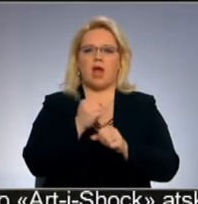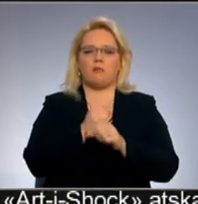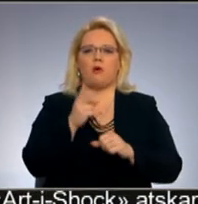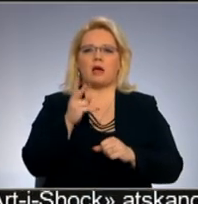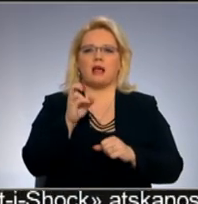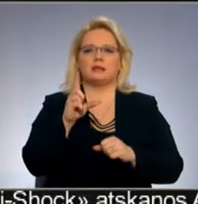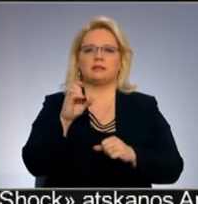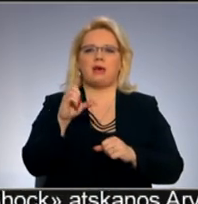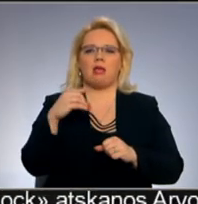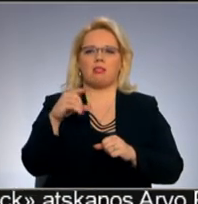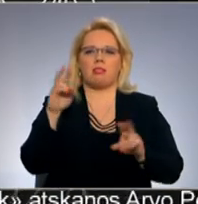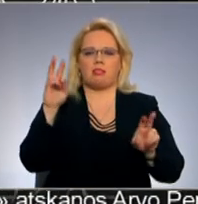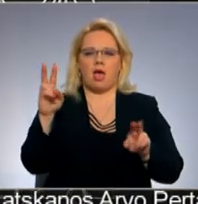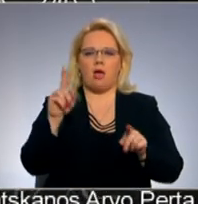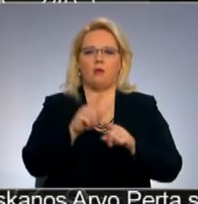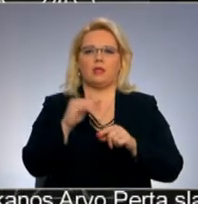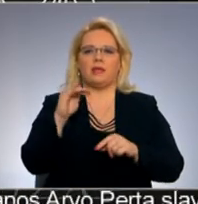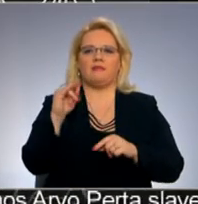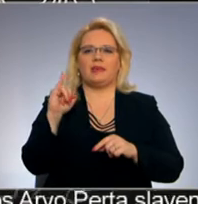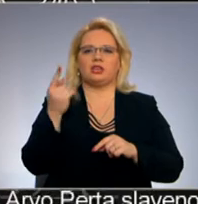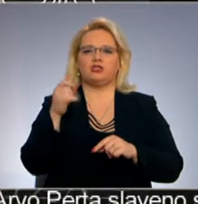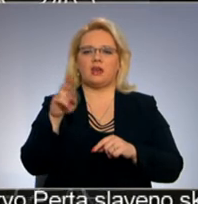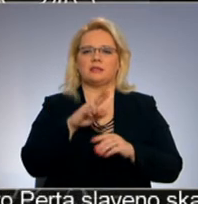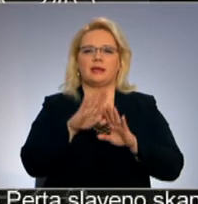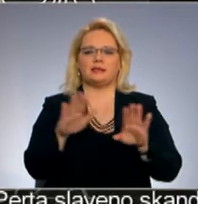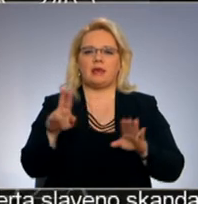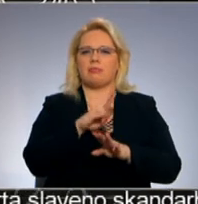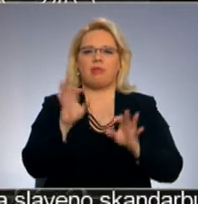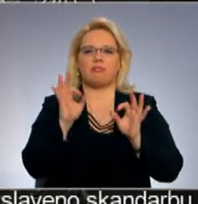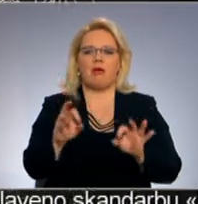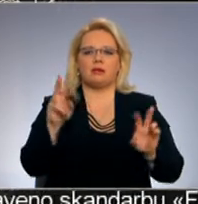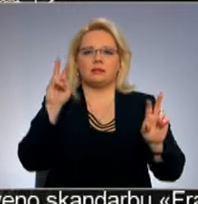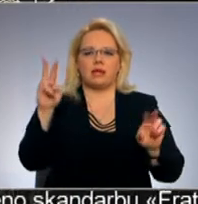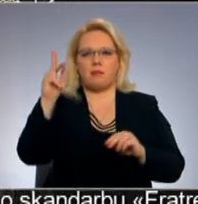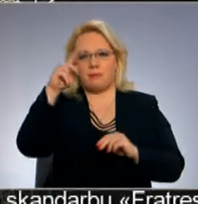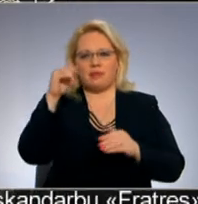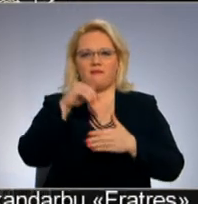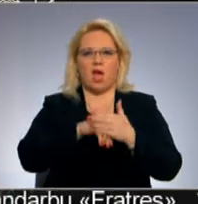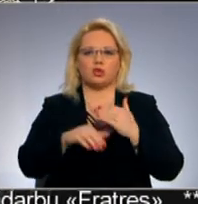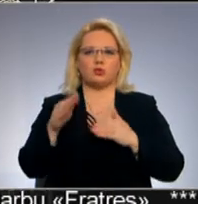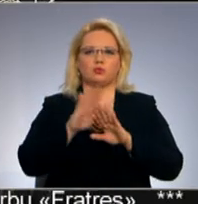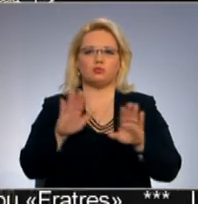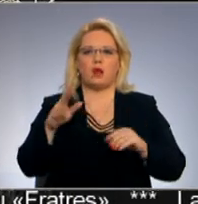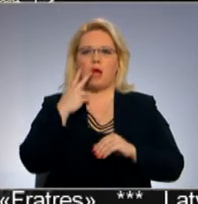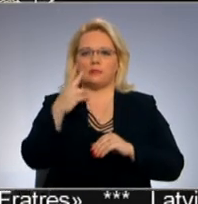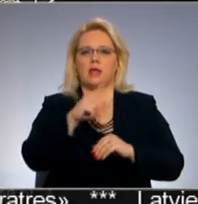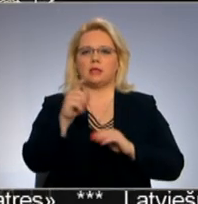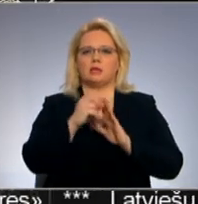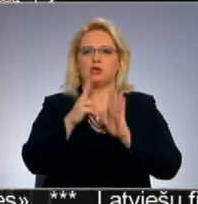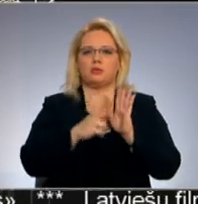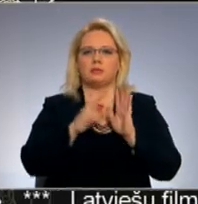doma dārsā. Un Miķelis Fišers ar izstādi Netaisnība medicīnas vēstures muzejā, kura vēl apskatāma līdz 18. janvārim.